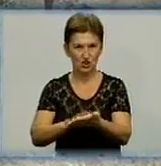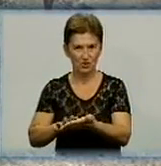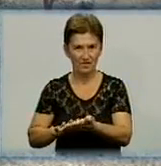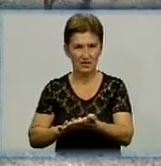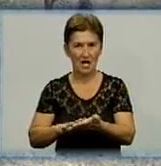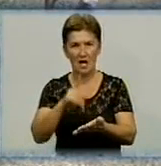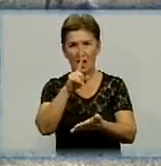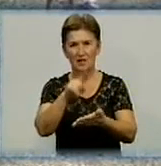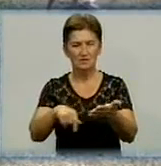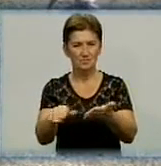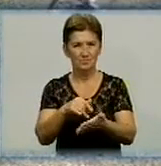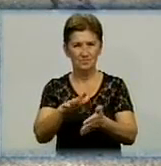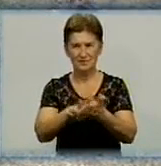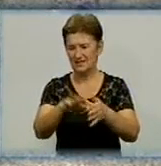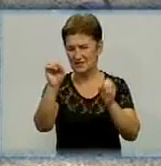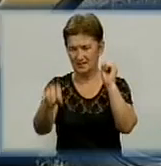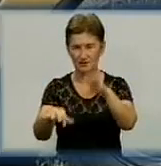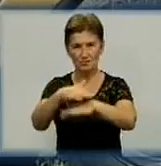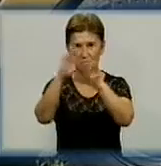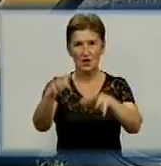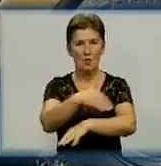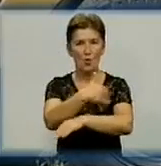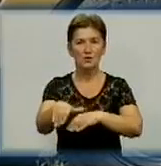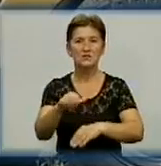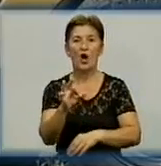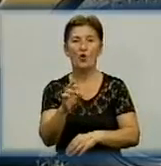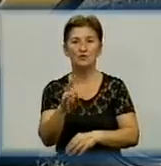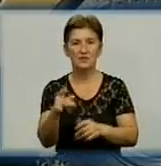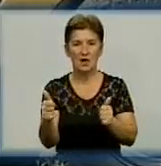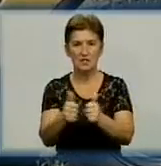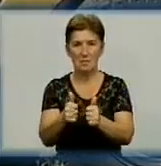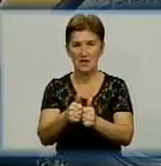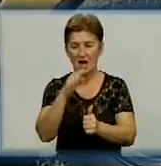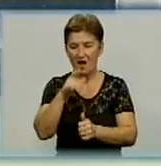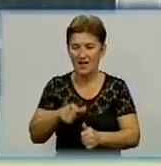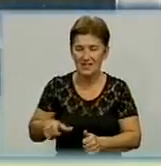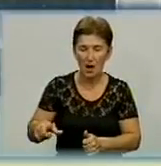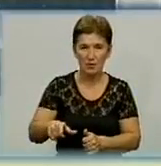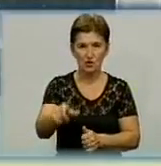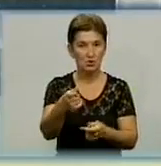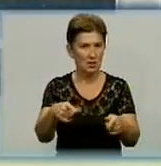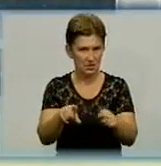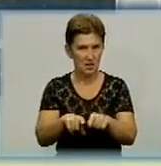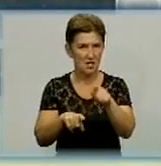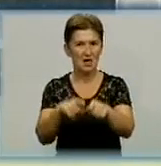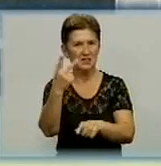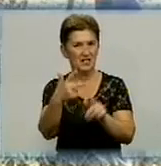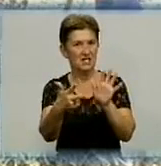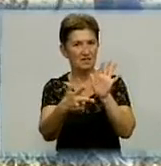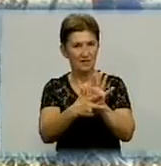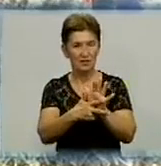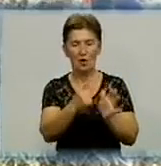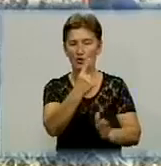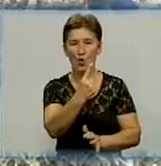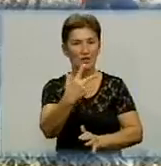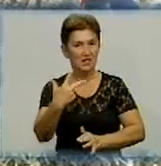ліквідували несанкціоноване сміттєзвалище по вулиці Островського, поблизу Набережної. Всього у Кіровограді таких 38. Близько третини з